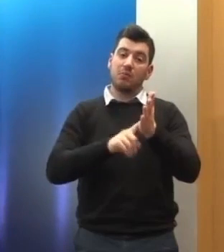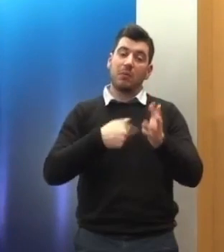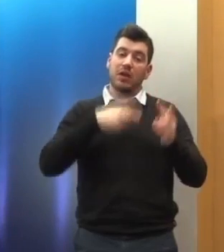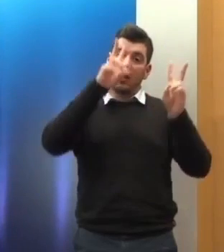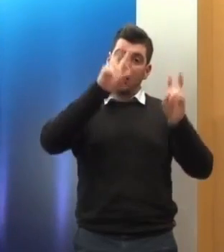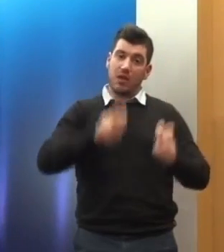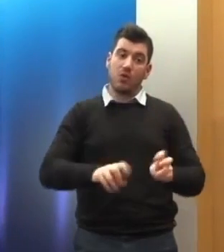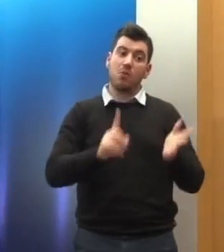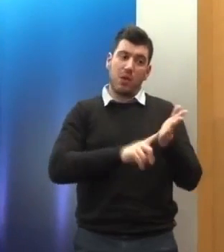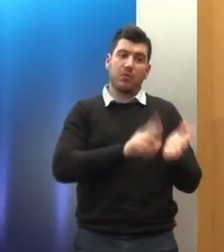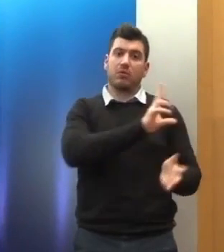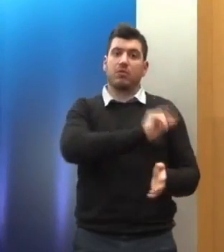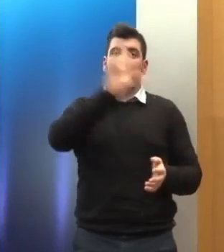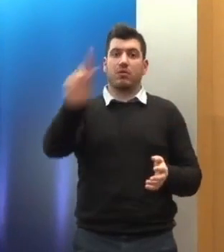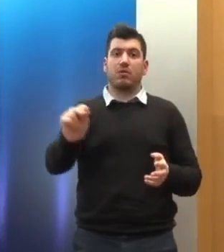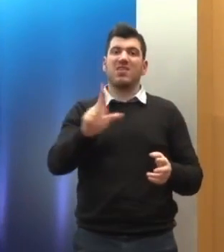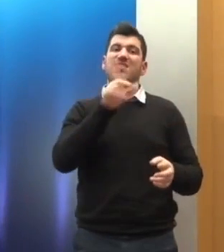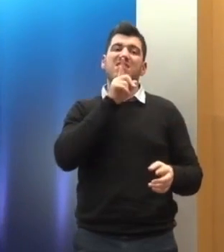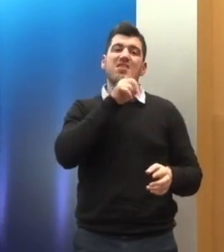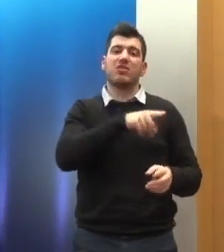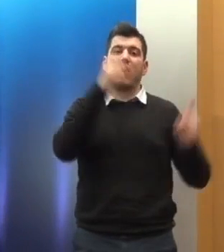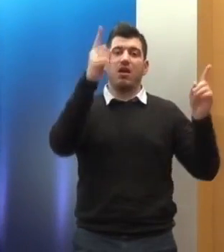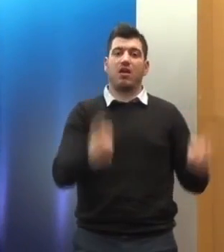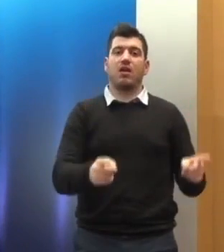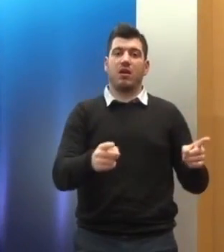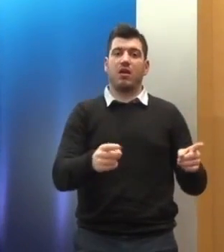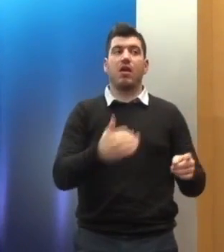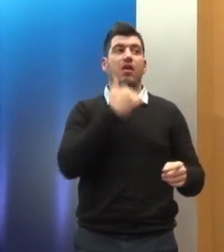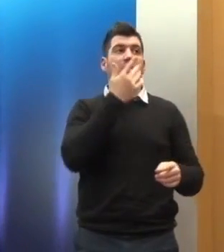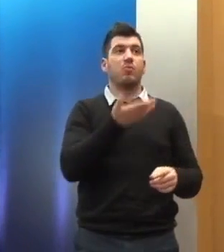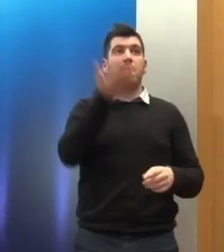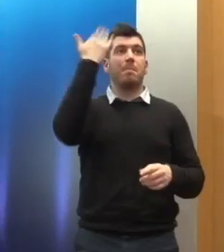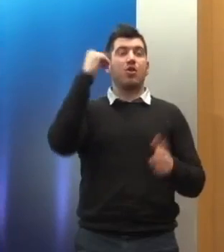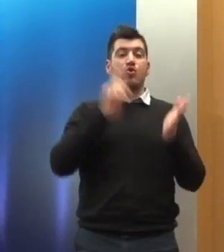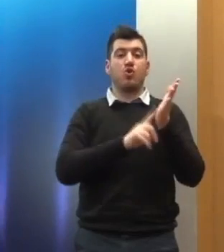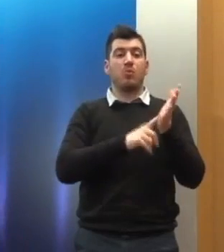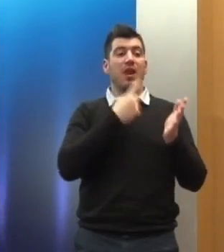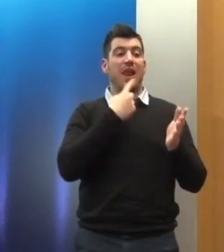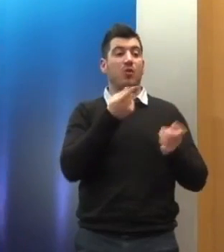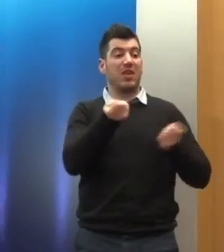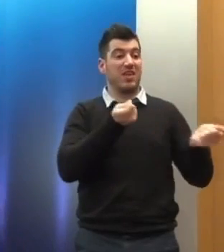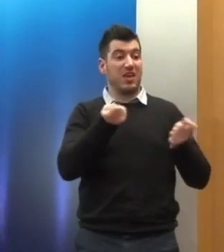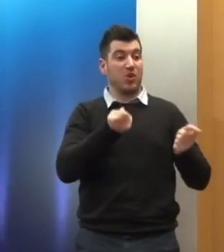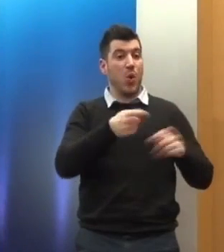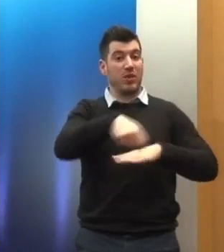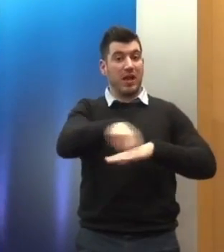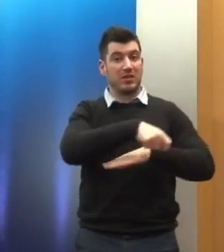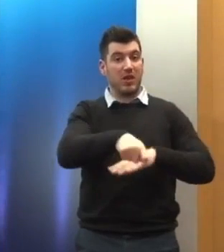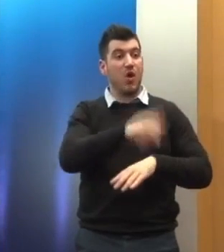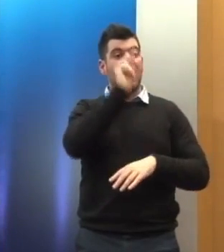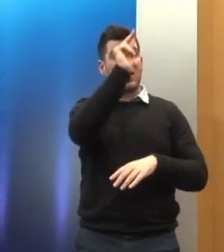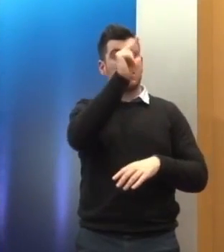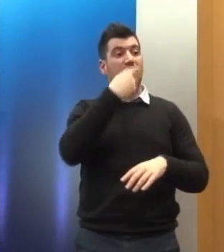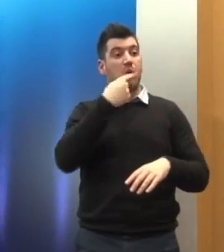δεν την έχεις δεν μπορεί το παλαιό νομοθέτημα να λέει ότι το διοικητικό δικαστήριο δεσμεύεται μόνο από την